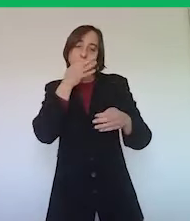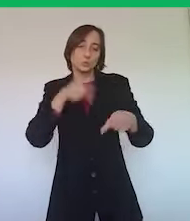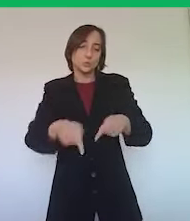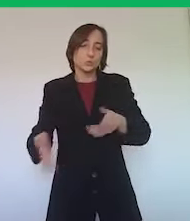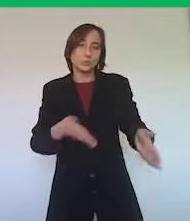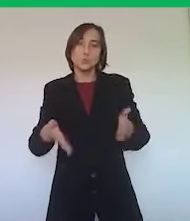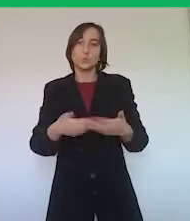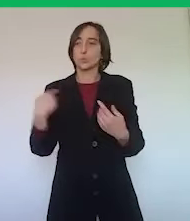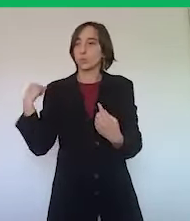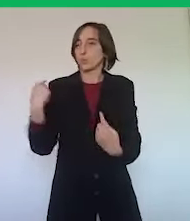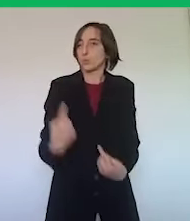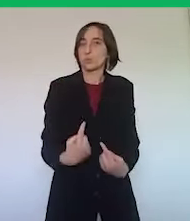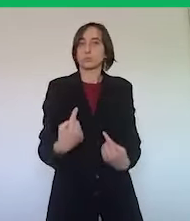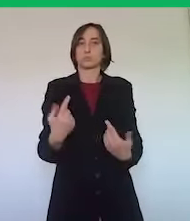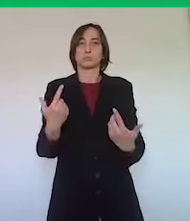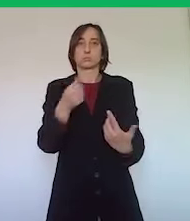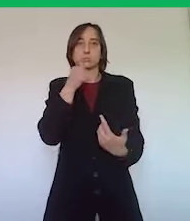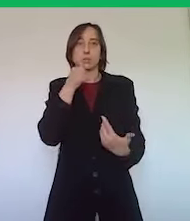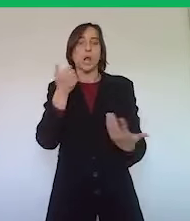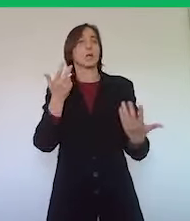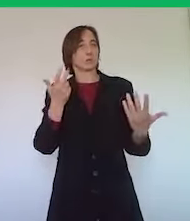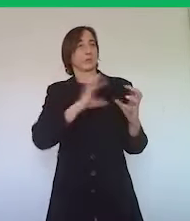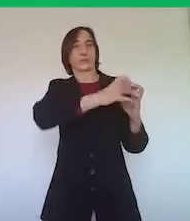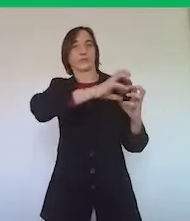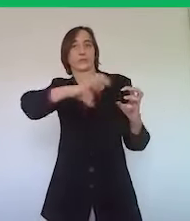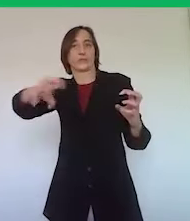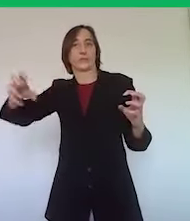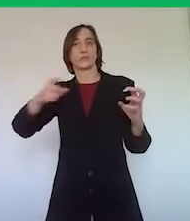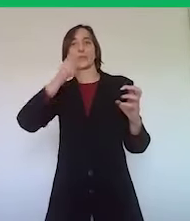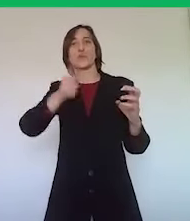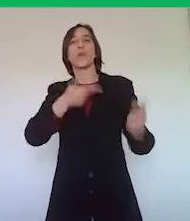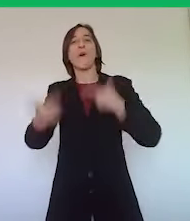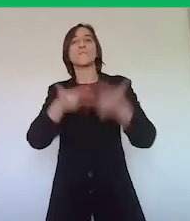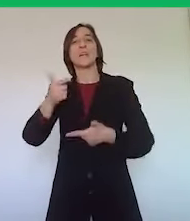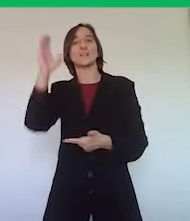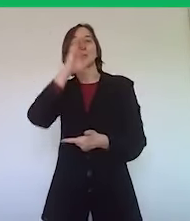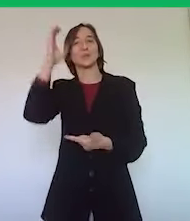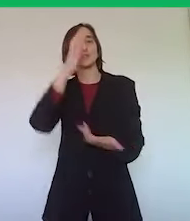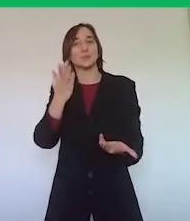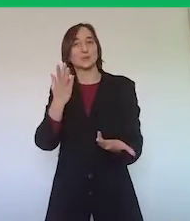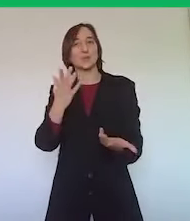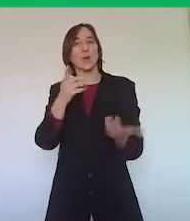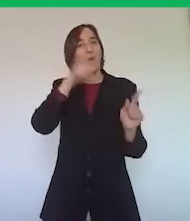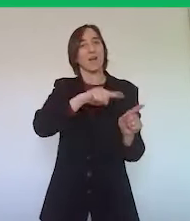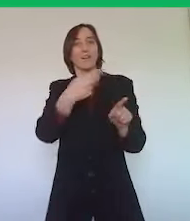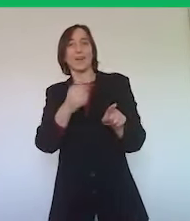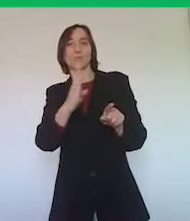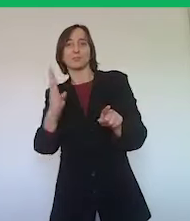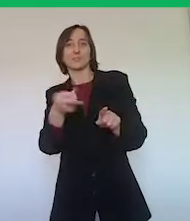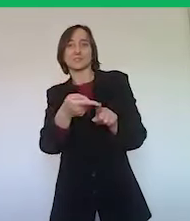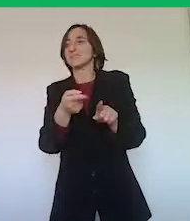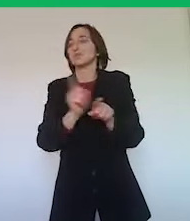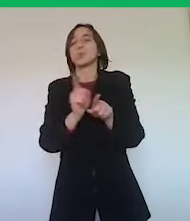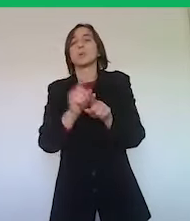indubbiamente in questi anni un'importante offerta, un'importante diversificazione dell'offerta in grado di intercettare una